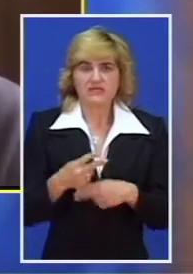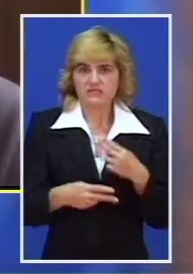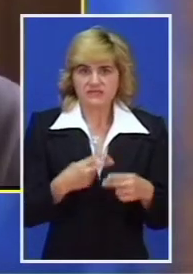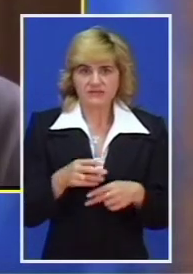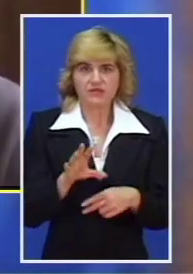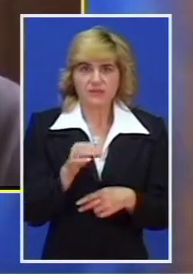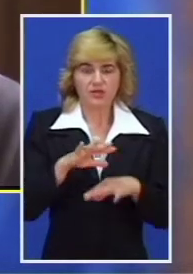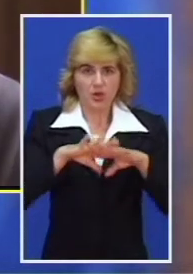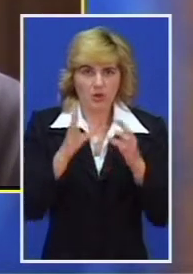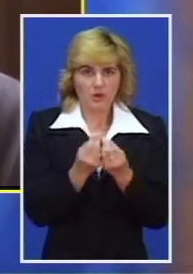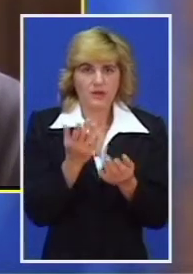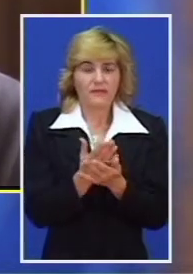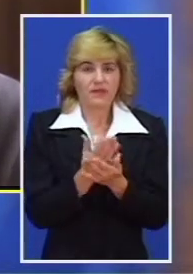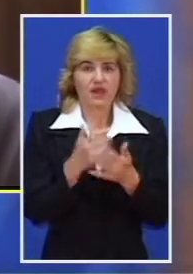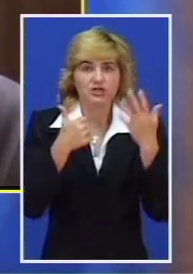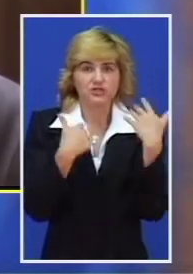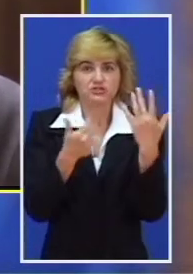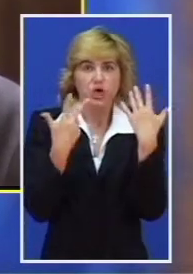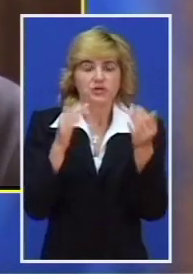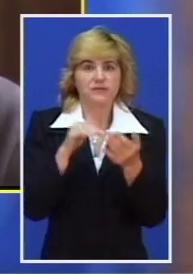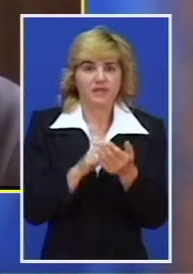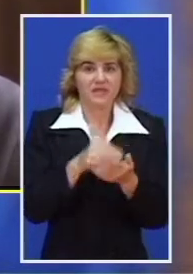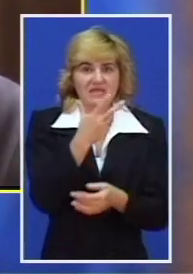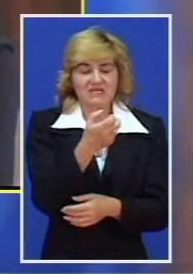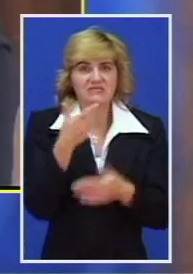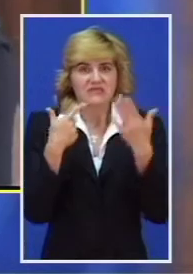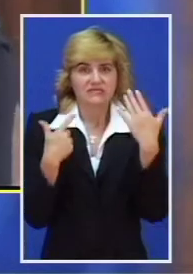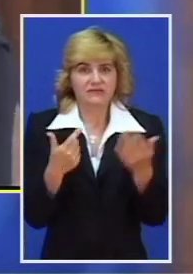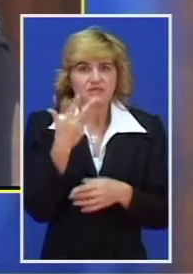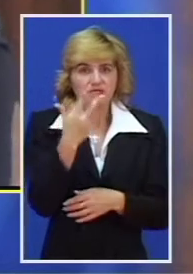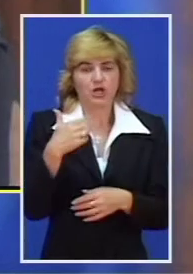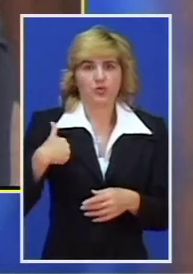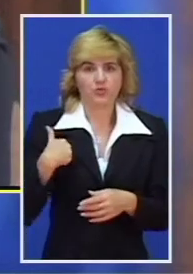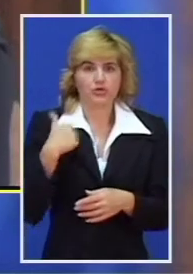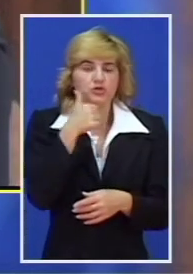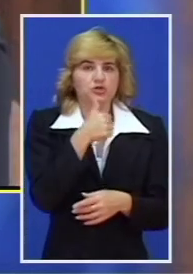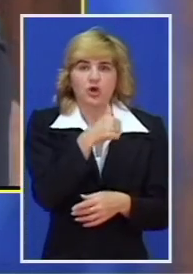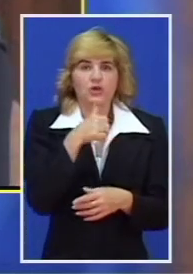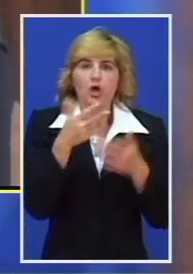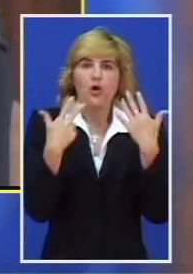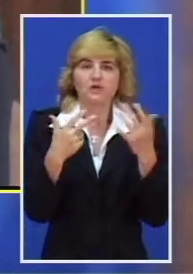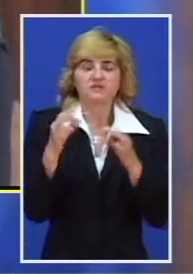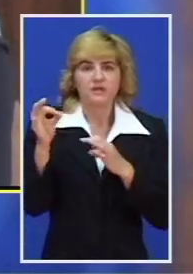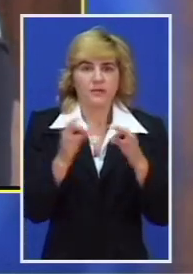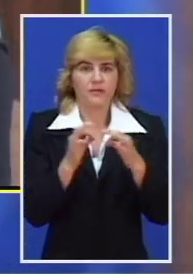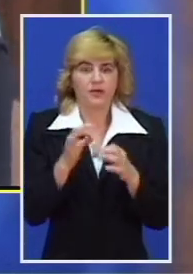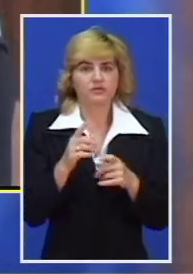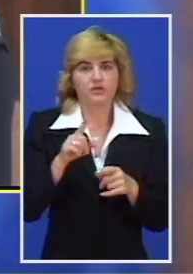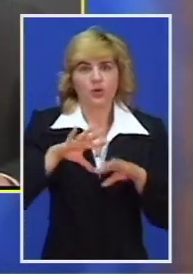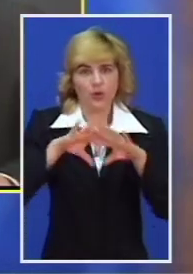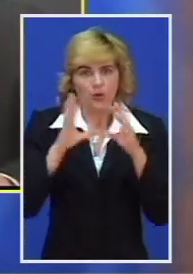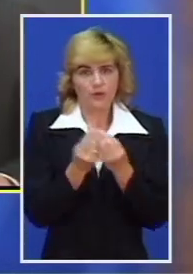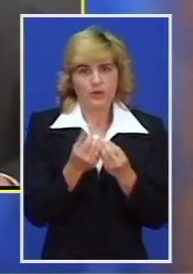polagalo je 68.373 učenika, što je 80,5 od 100 od ukupnog broja.